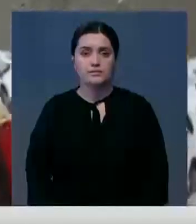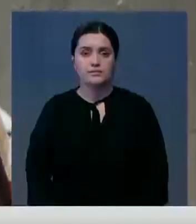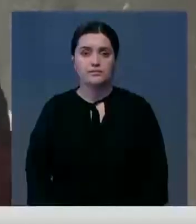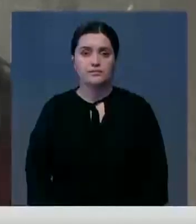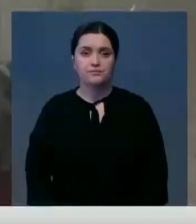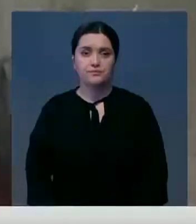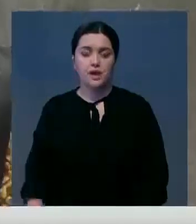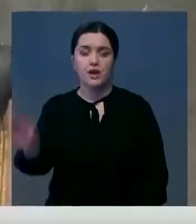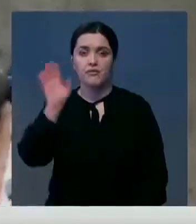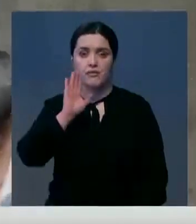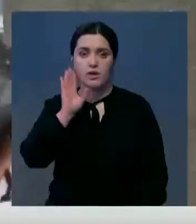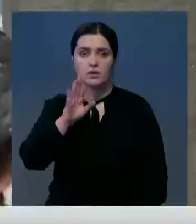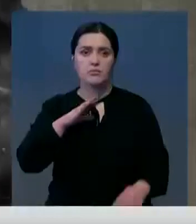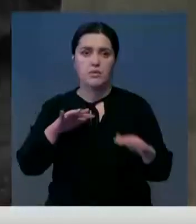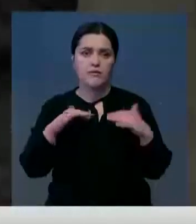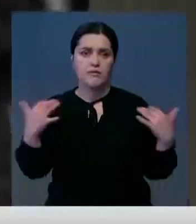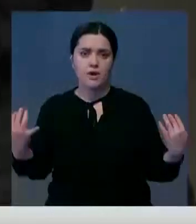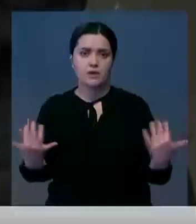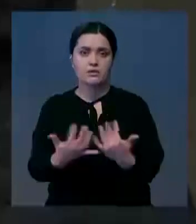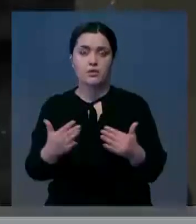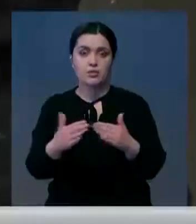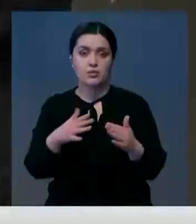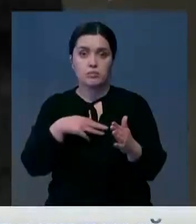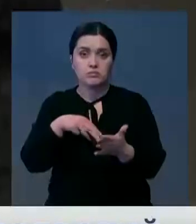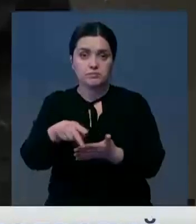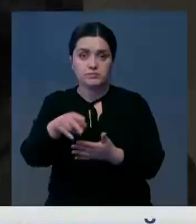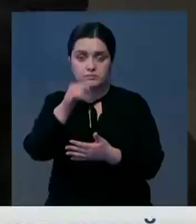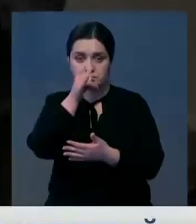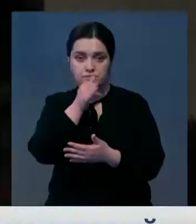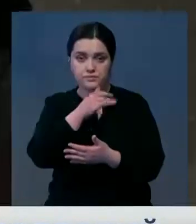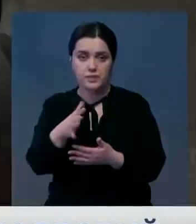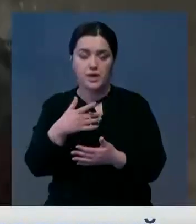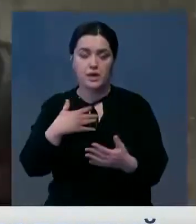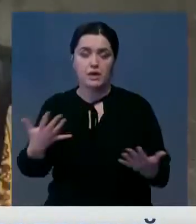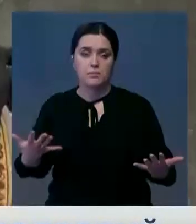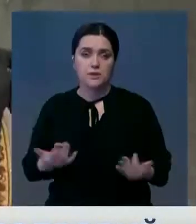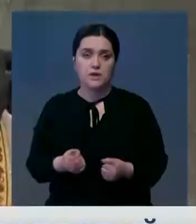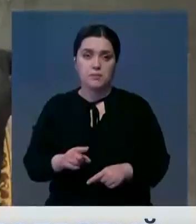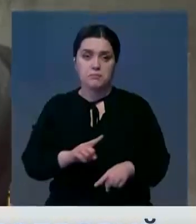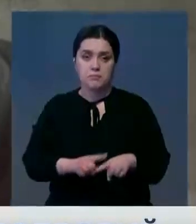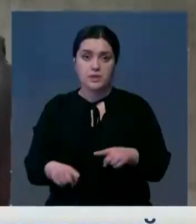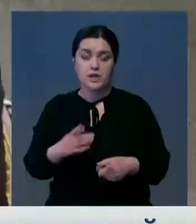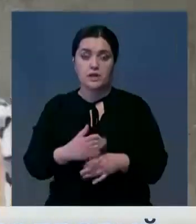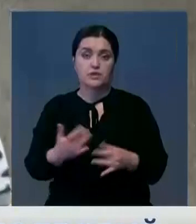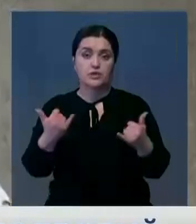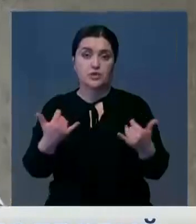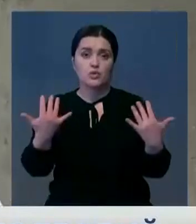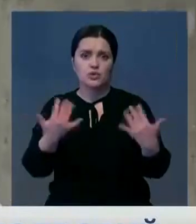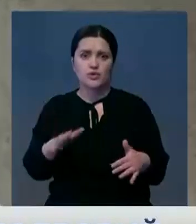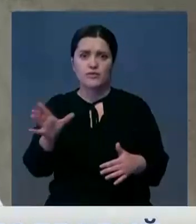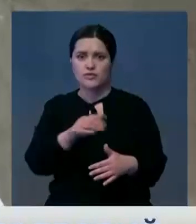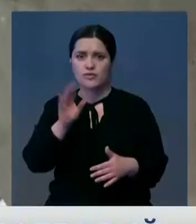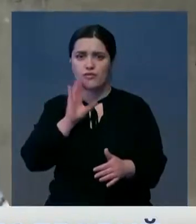Вода стояла вокруг всего дома. Выйти из него было просто невозможно. Хорошо, что спасатели подоспели вовремя. Сейчас уже всю воду